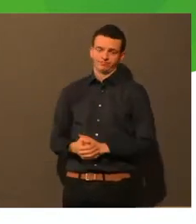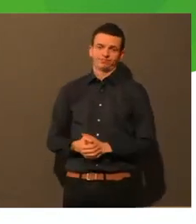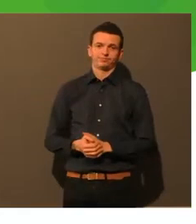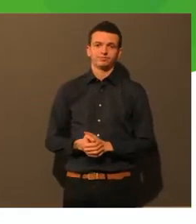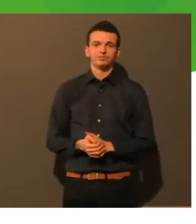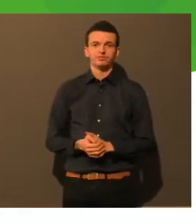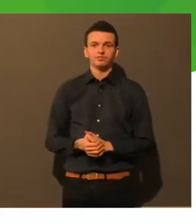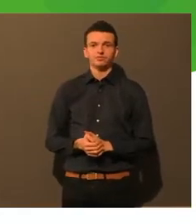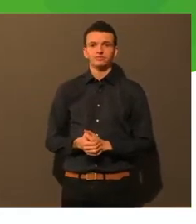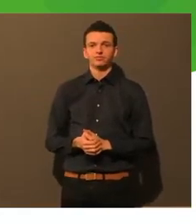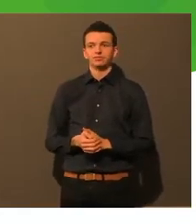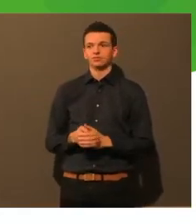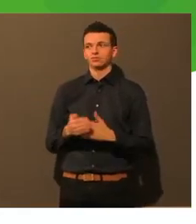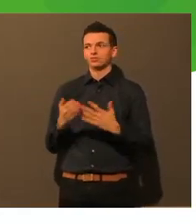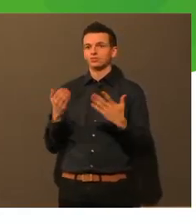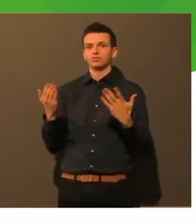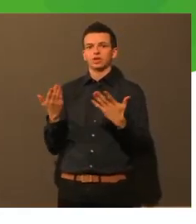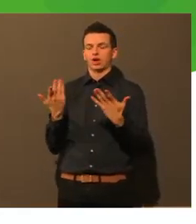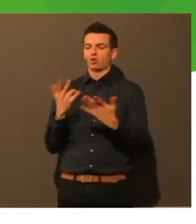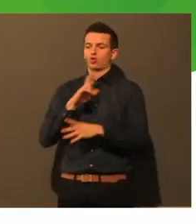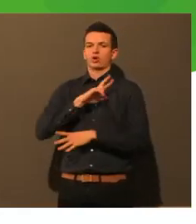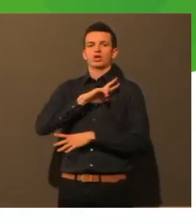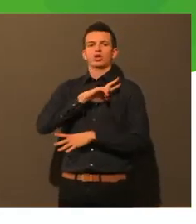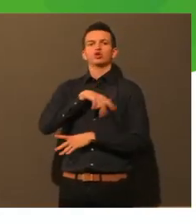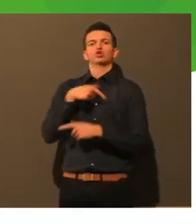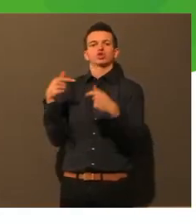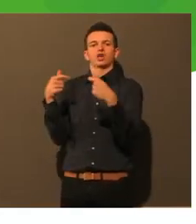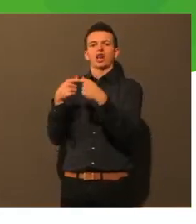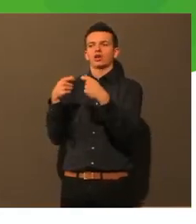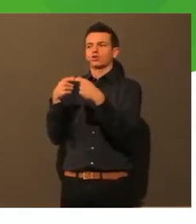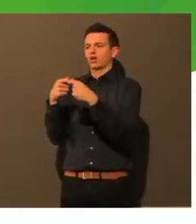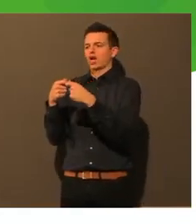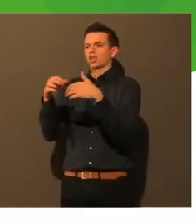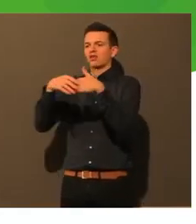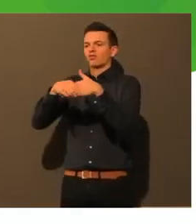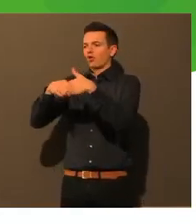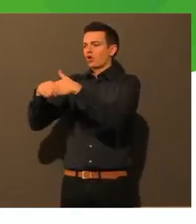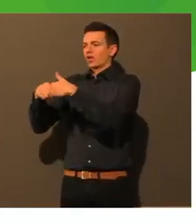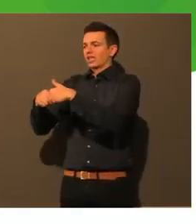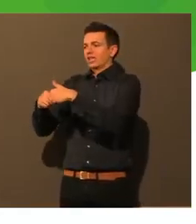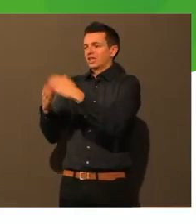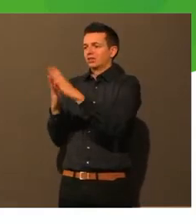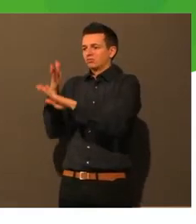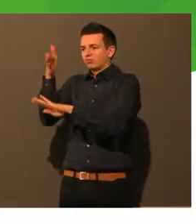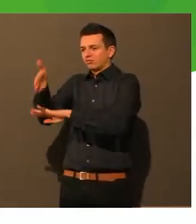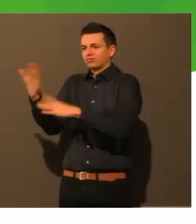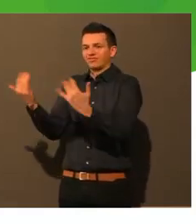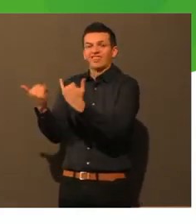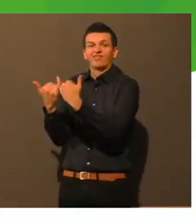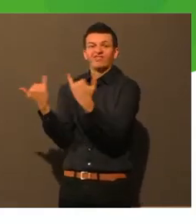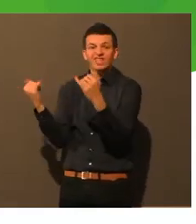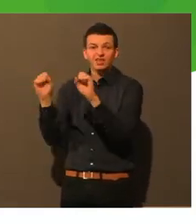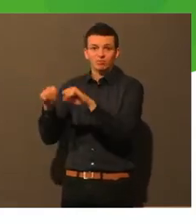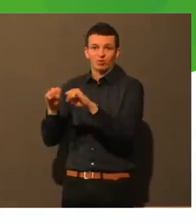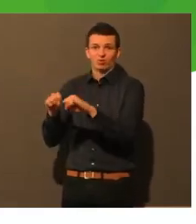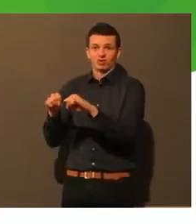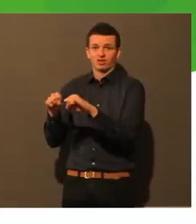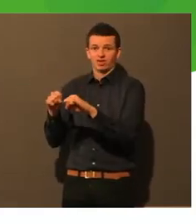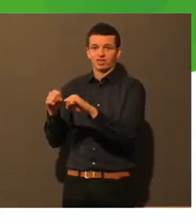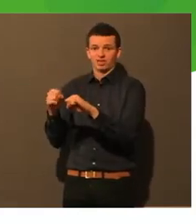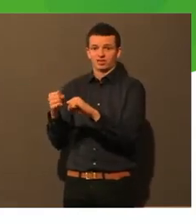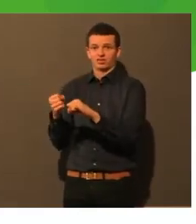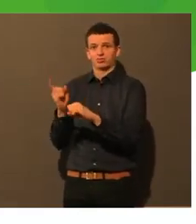sozialen Kontakte im Rahmen von Corona vielleicht aufrechtzuerhalten. Frau Russo hat sich gemeldet.